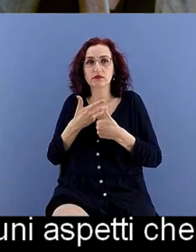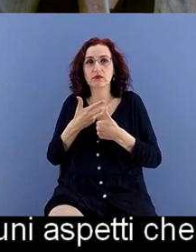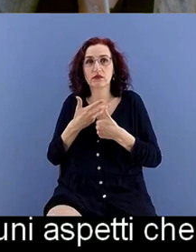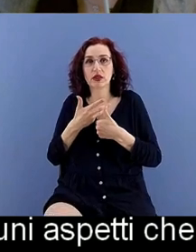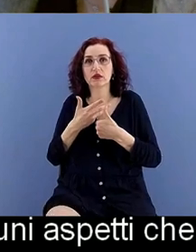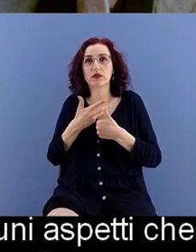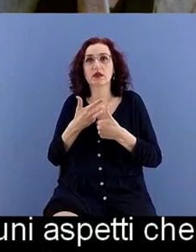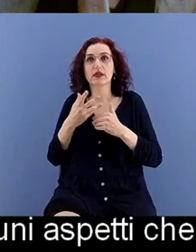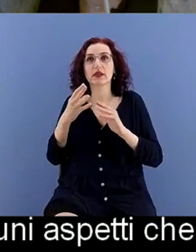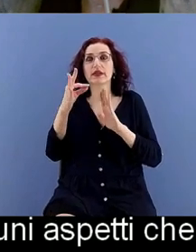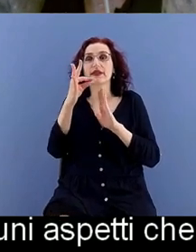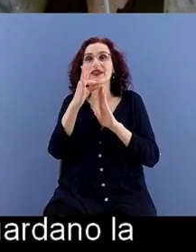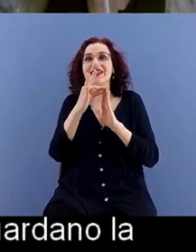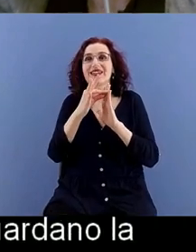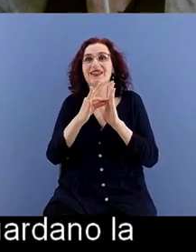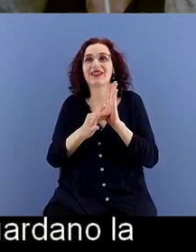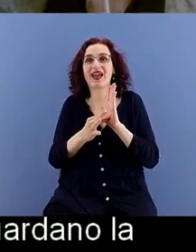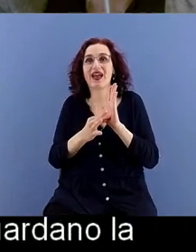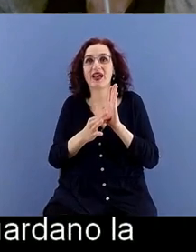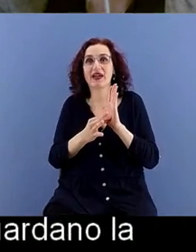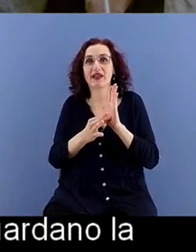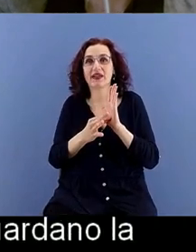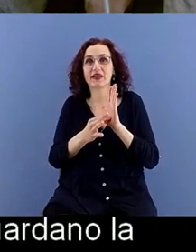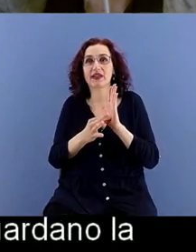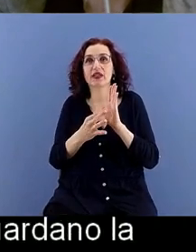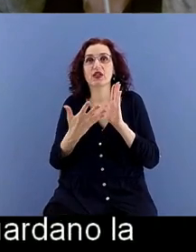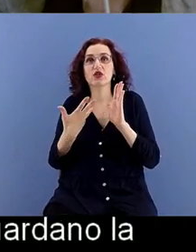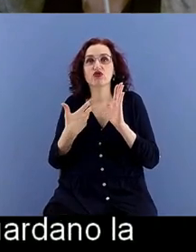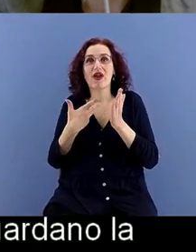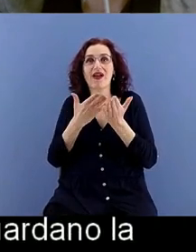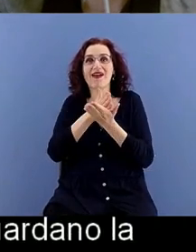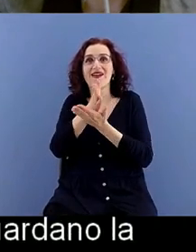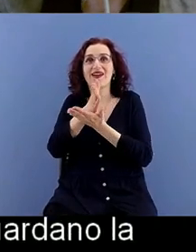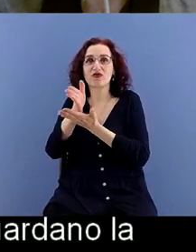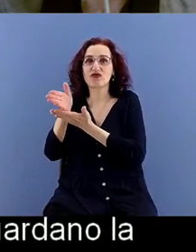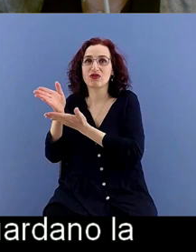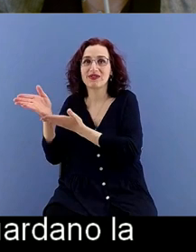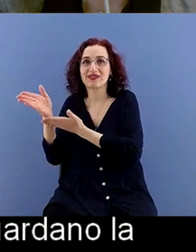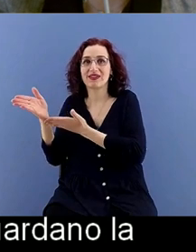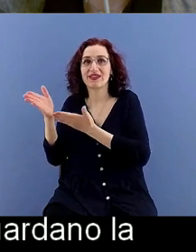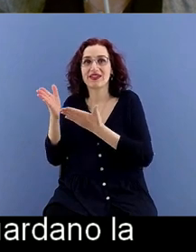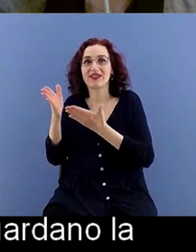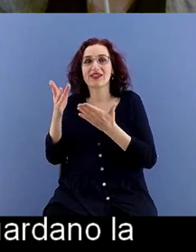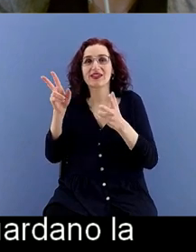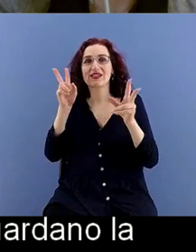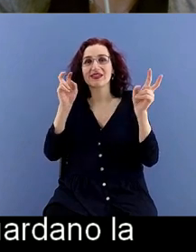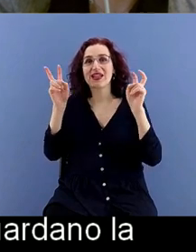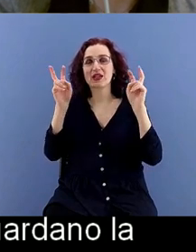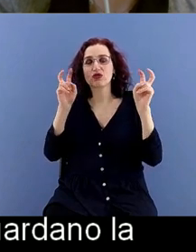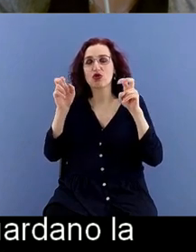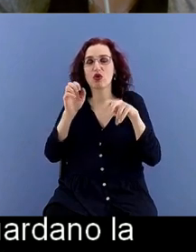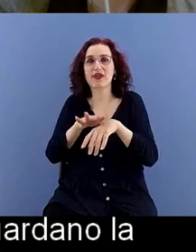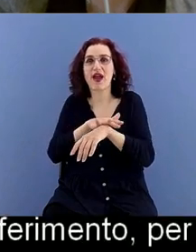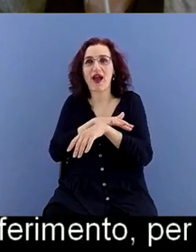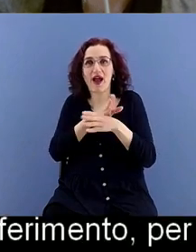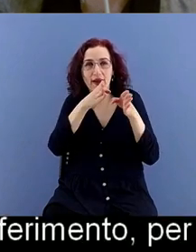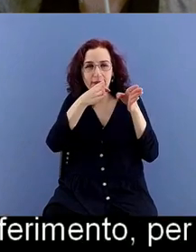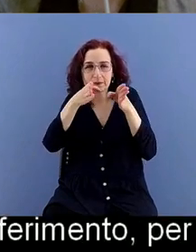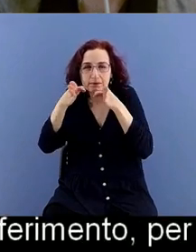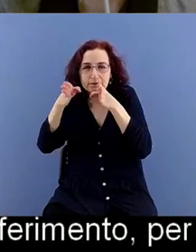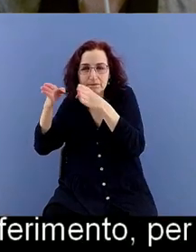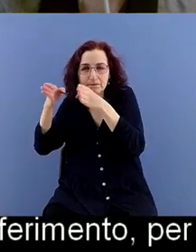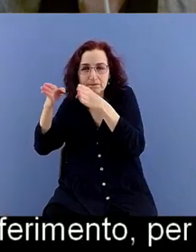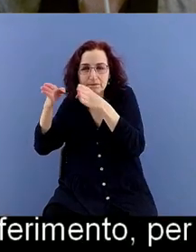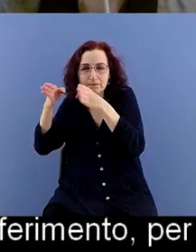percezione nei singoli registri sensoriali quindi quello comunque è un riferimento ad esempio nella discriminazione tattile noi